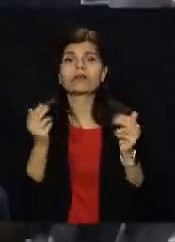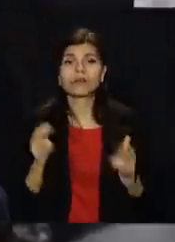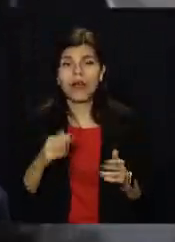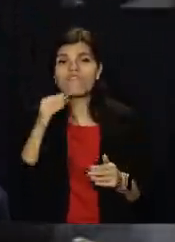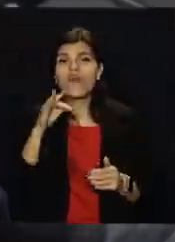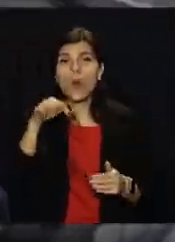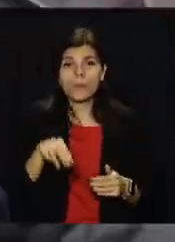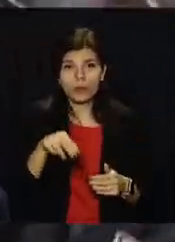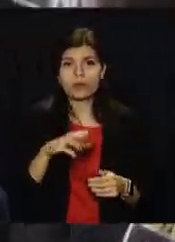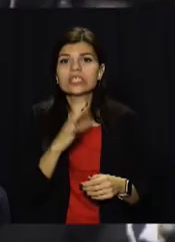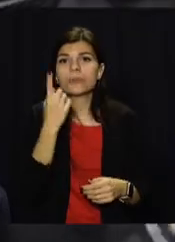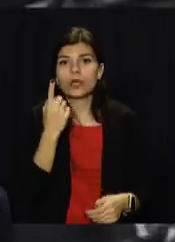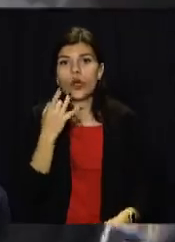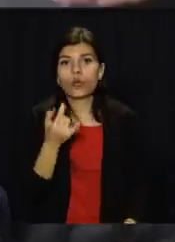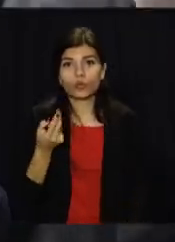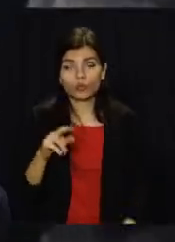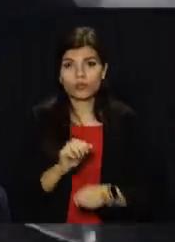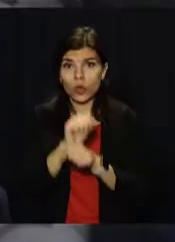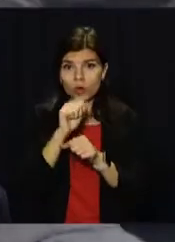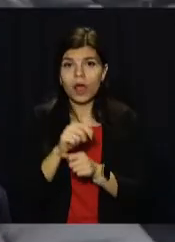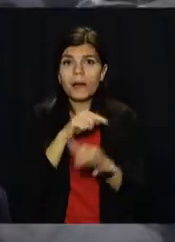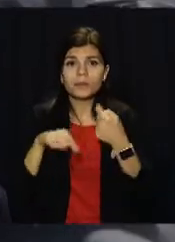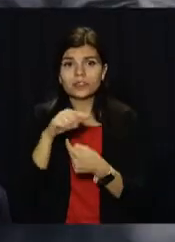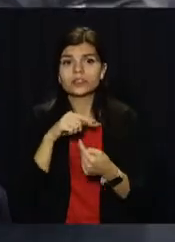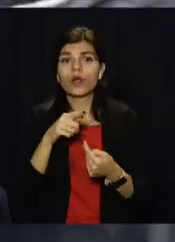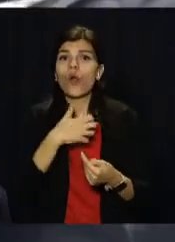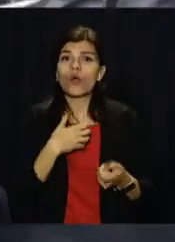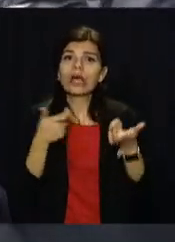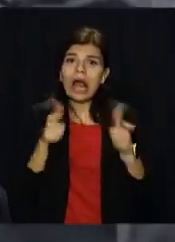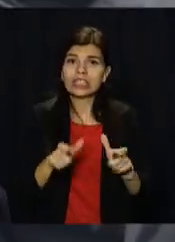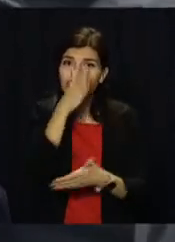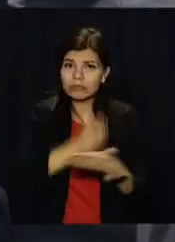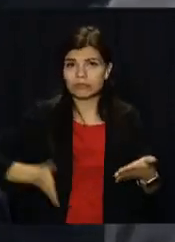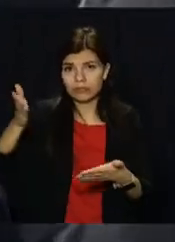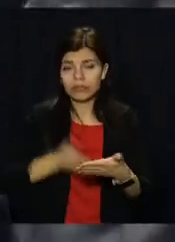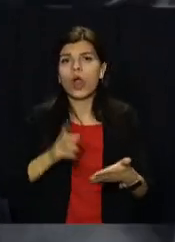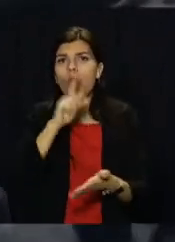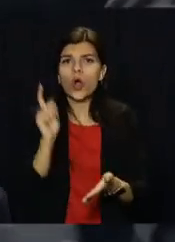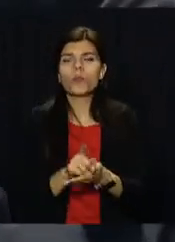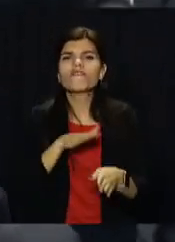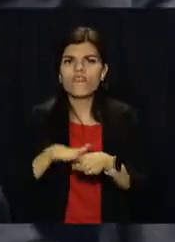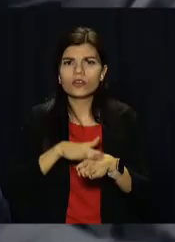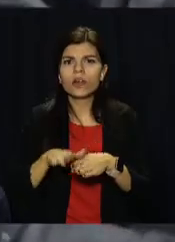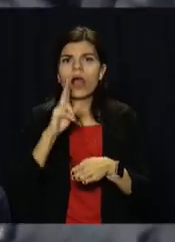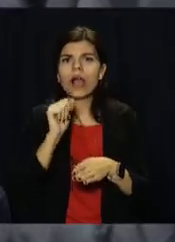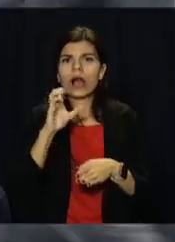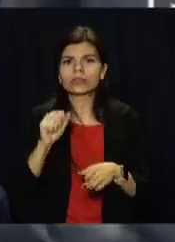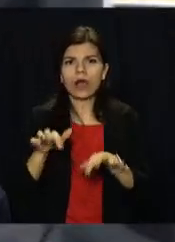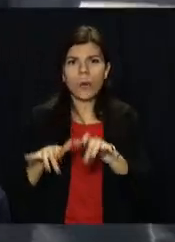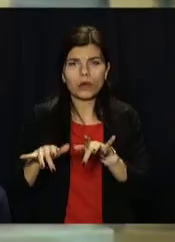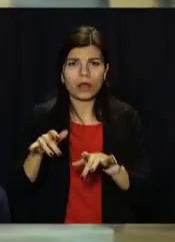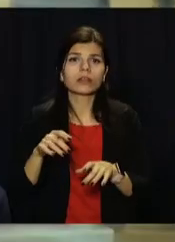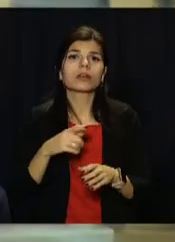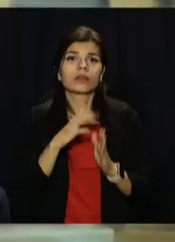ФОПів у столиці з 1 грудня. Бізнес вимагає скасувати карантинні обмеження та введення обов'язкового використання касових апаратів.